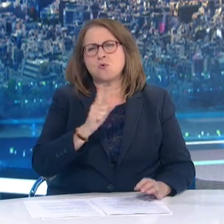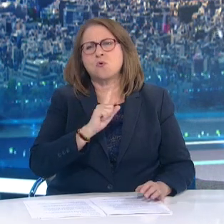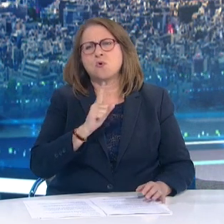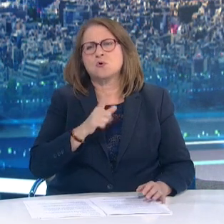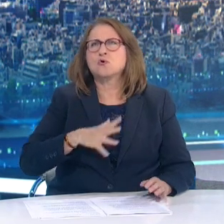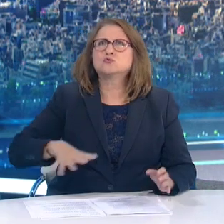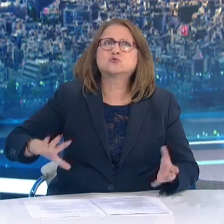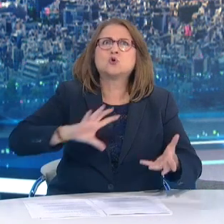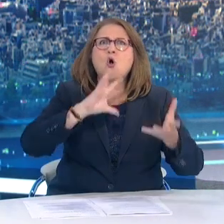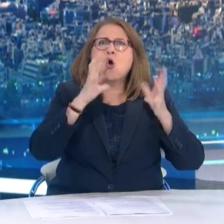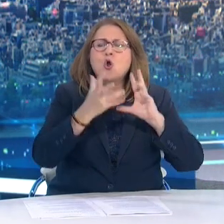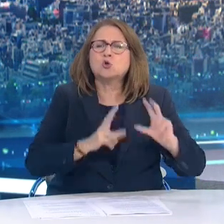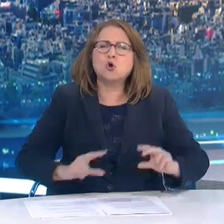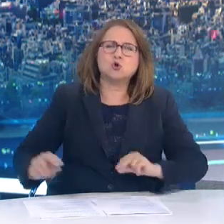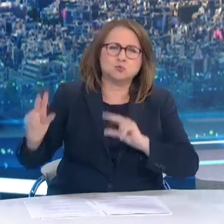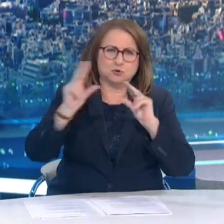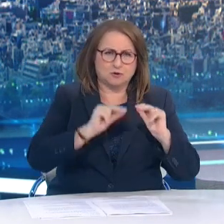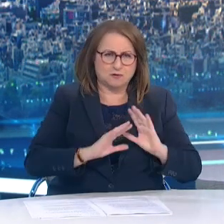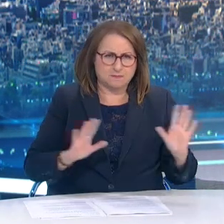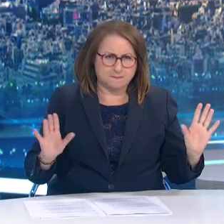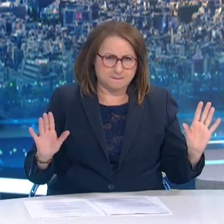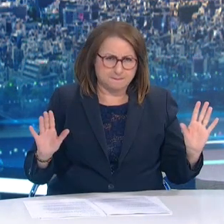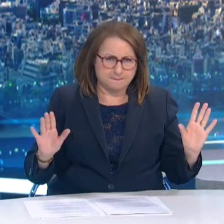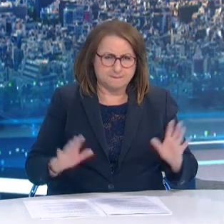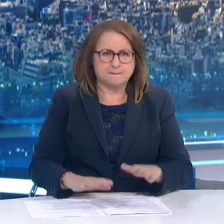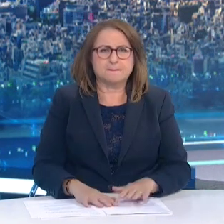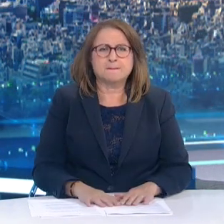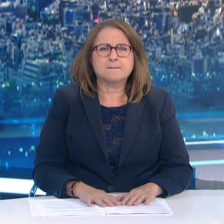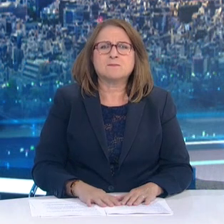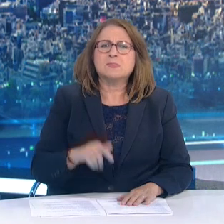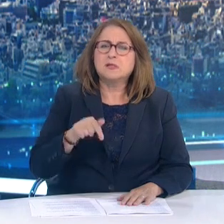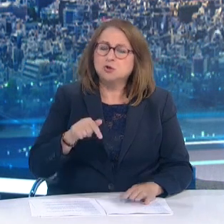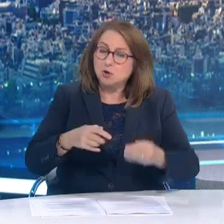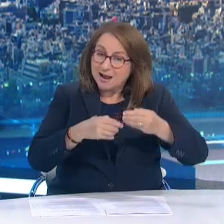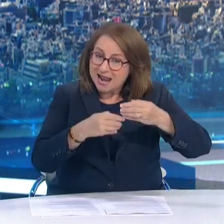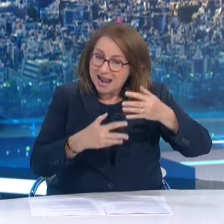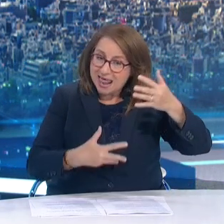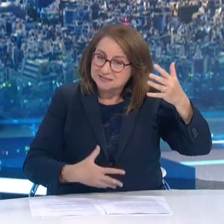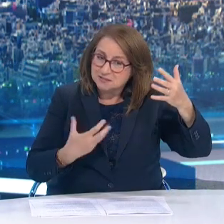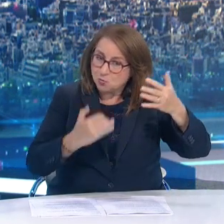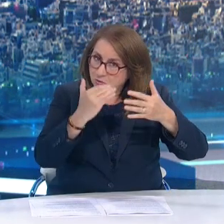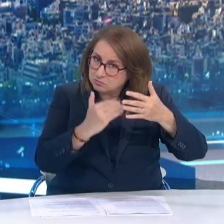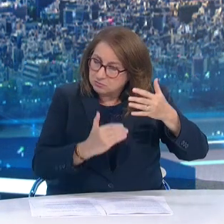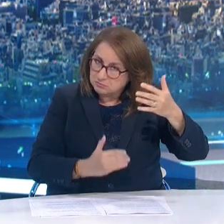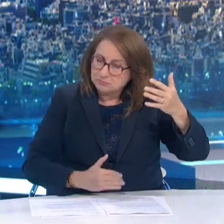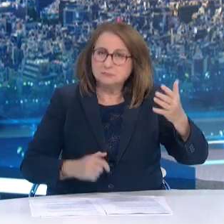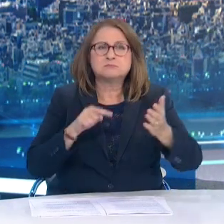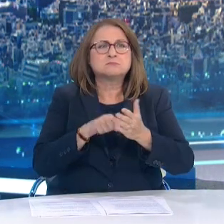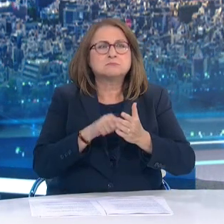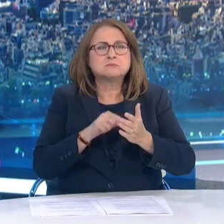δεν παρακάμπτεται κάποια λίστα Υπάρχουν οι λίστες που προϋπήρχαν και πριν την πανδημία Και